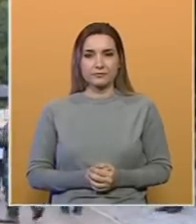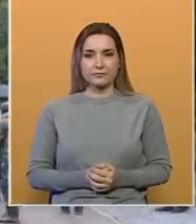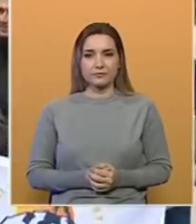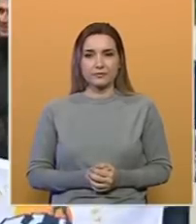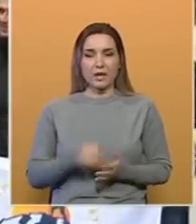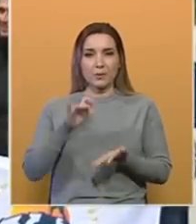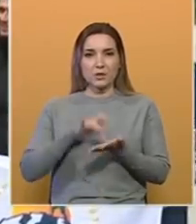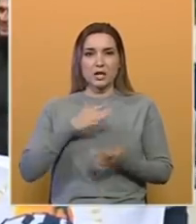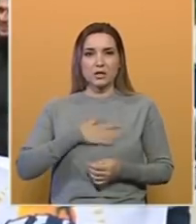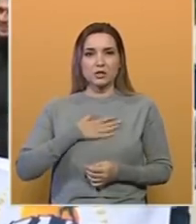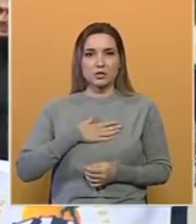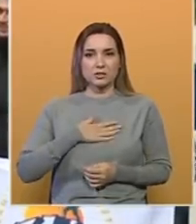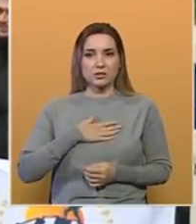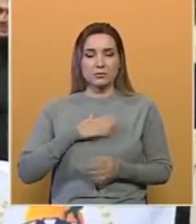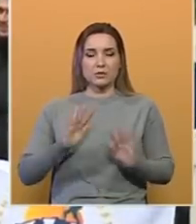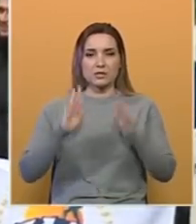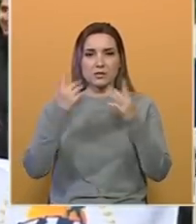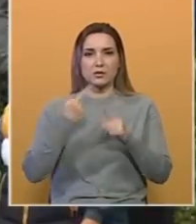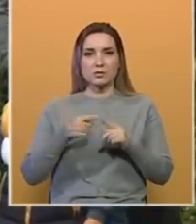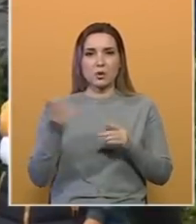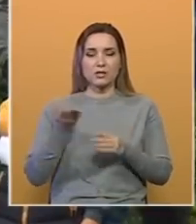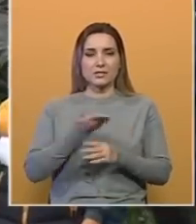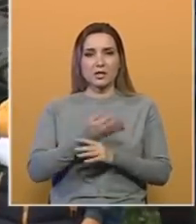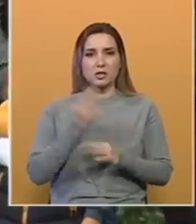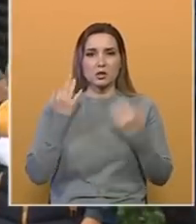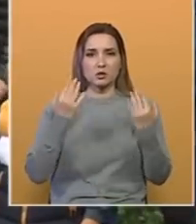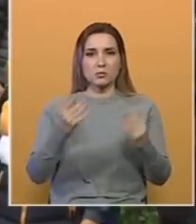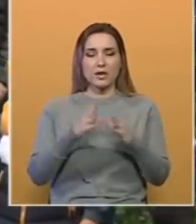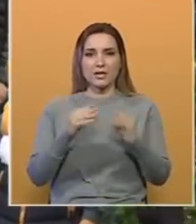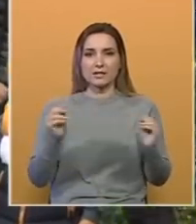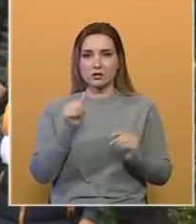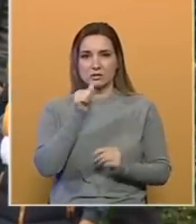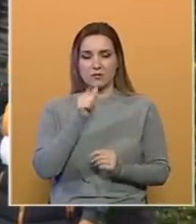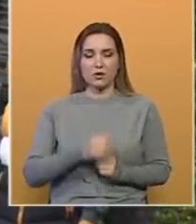Mještani željeznog polja prosvjedovali zbog sječe šume i nestašice vode.